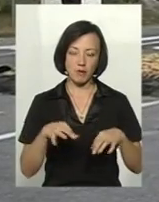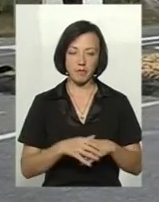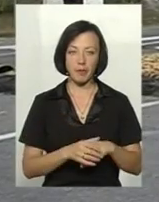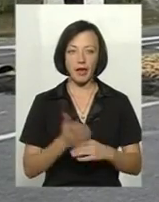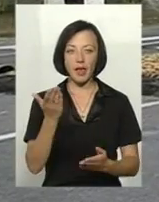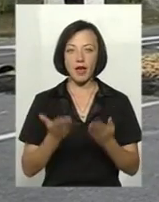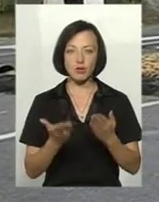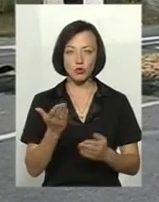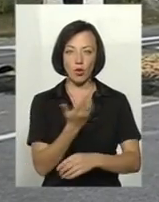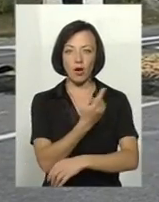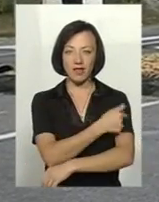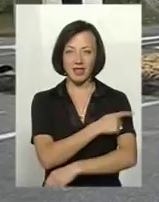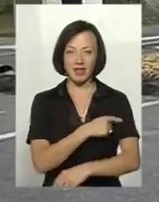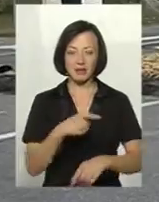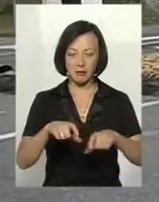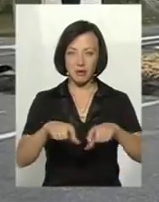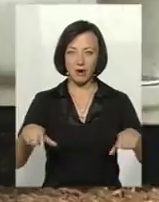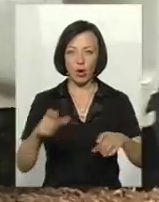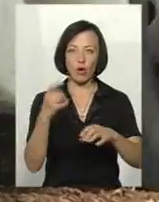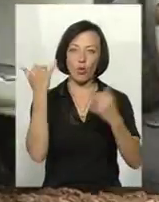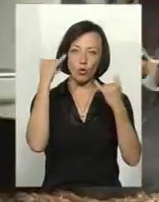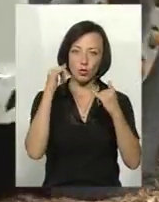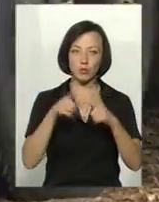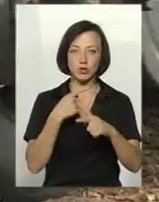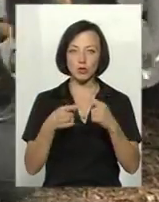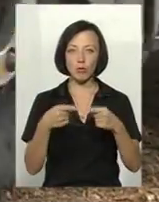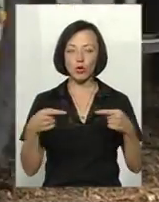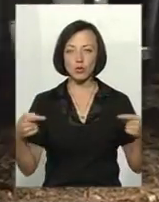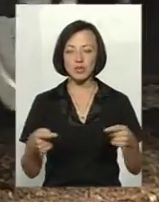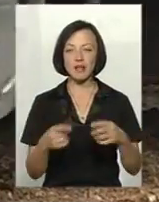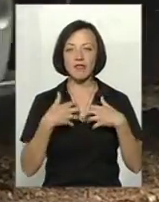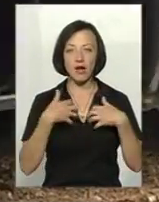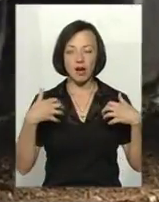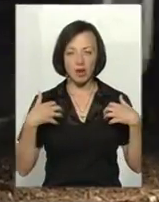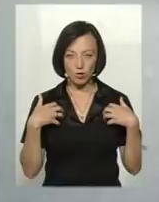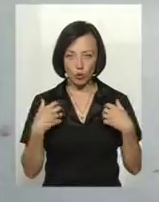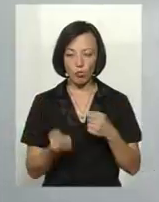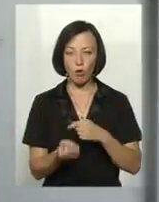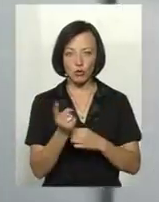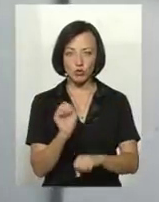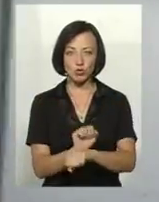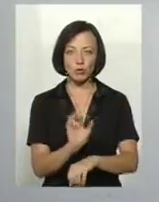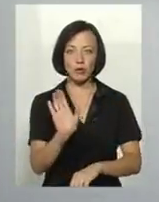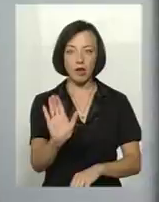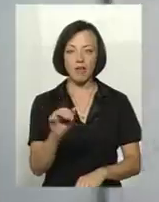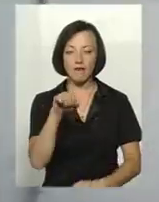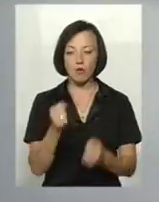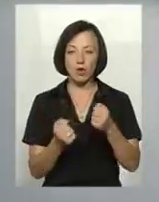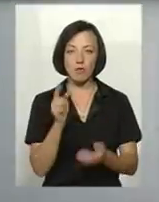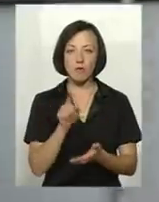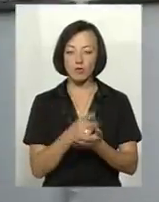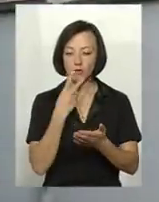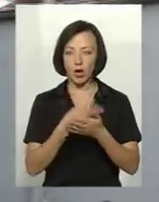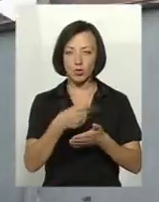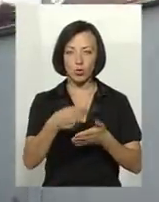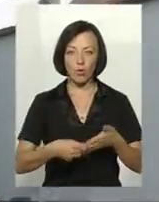Якщо дезбар'єр притинає вантажівка з худобою чи продукцією тваринного походження, її, окрім того, ще й зупиняють. Водій повинен пред'явити